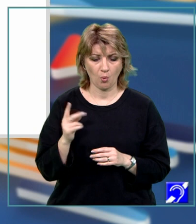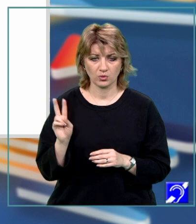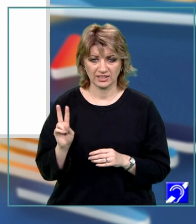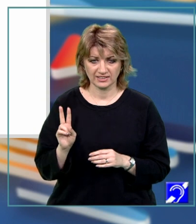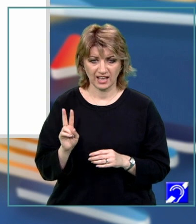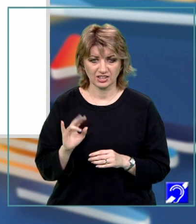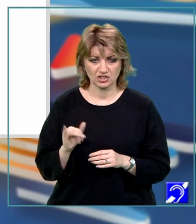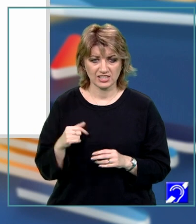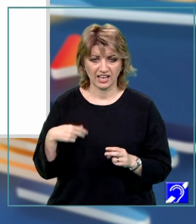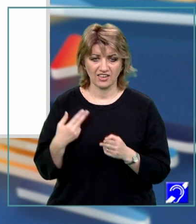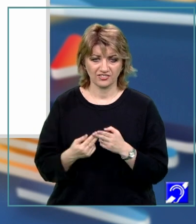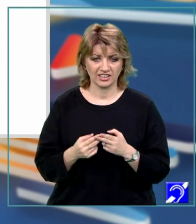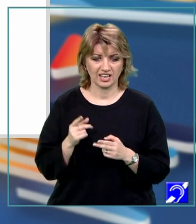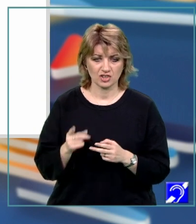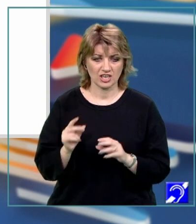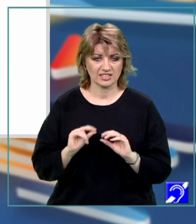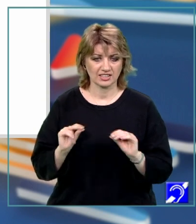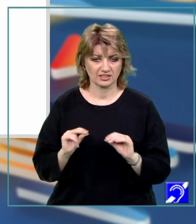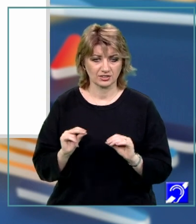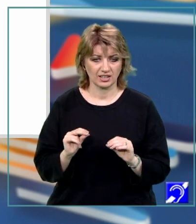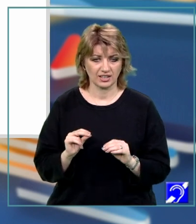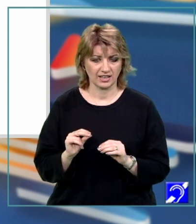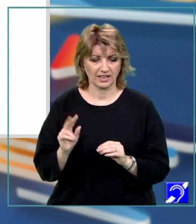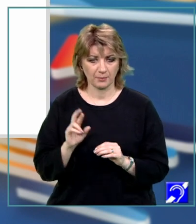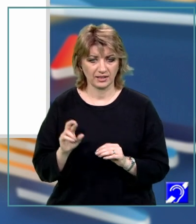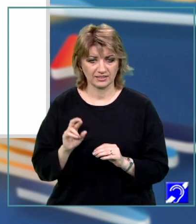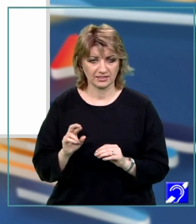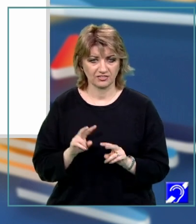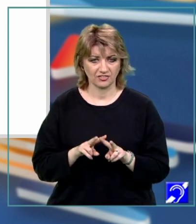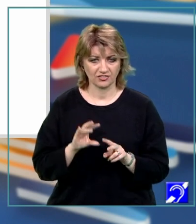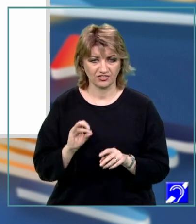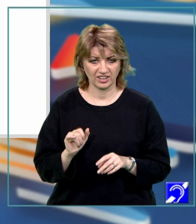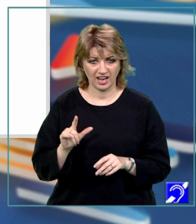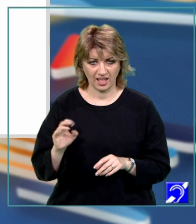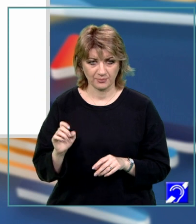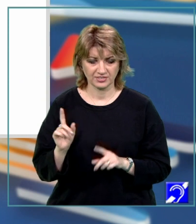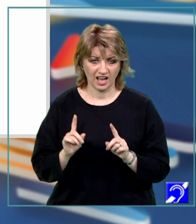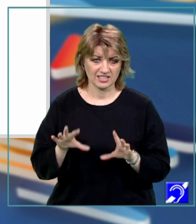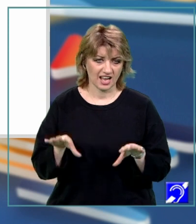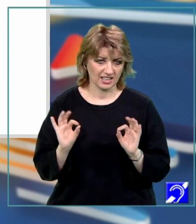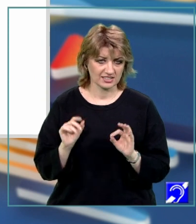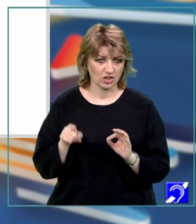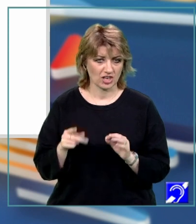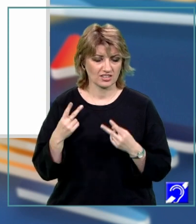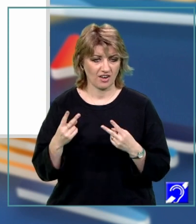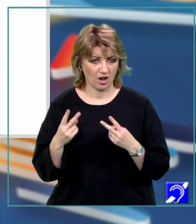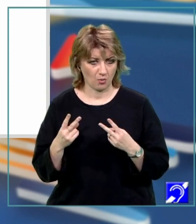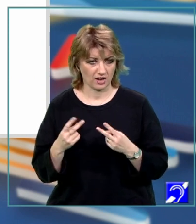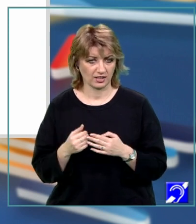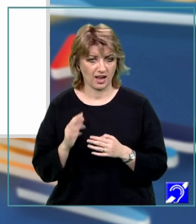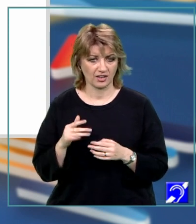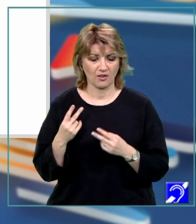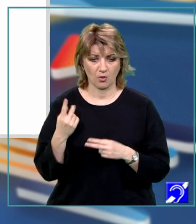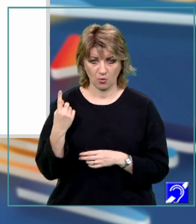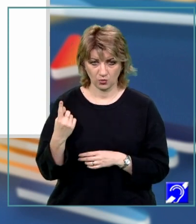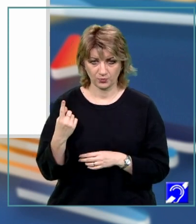și se revine în această instrucțiune repetitivă while. În cazul în care s-a găsit această valoare, deci găsit are valoarea